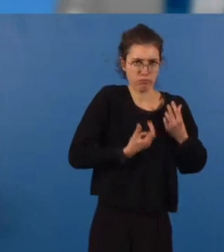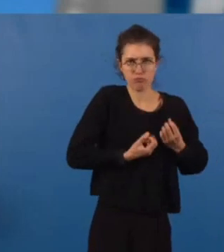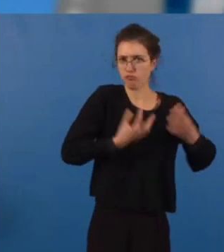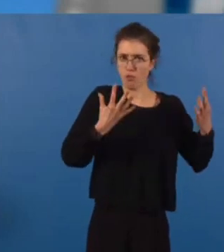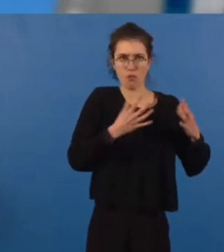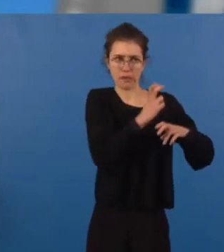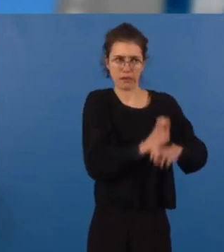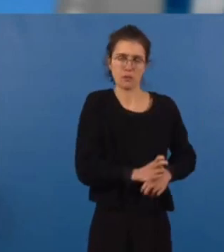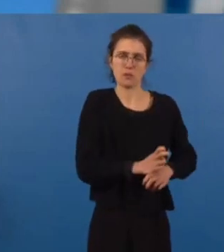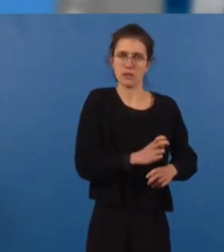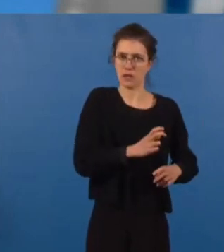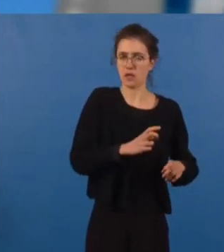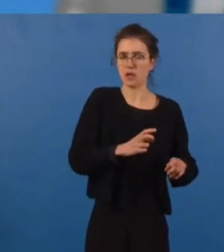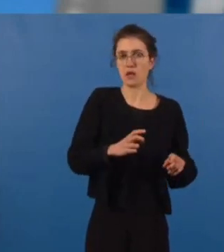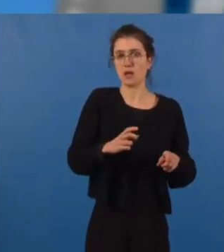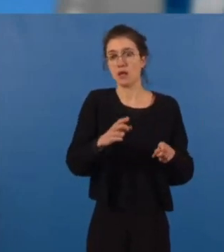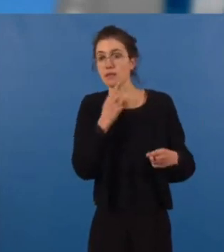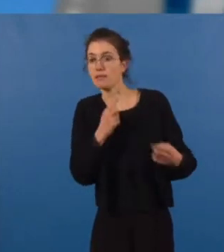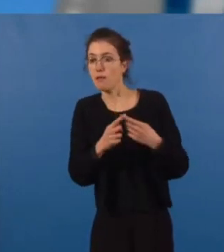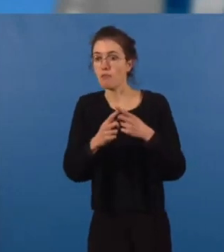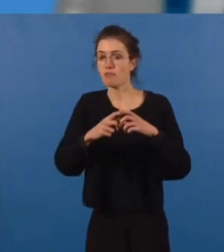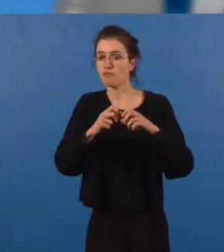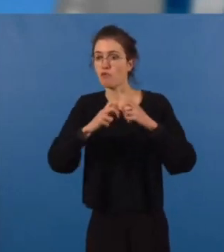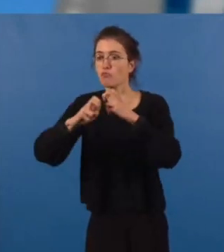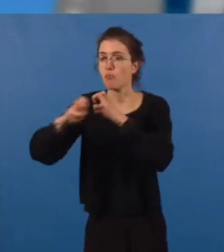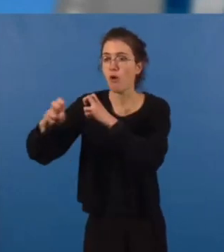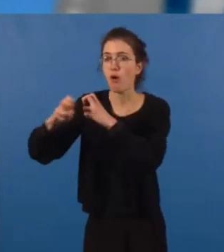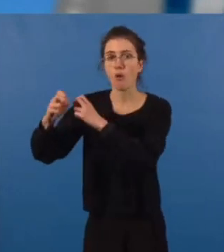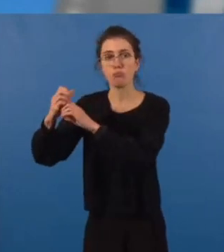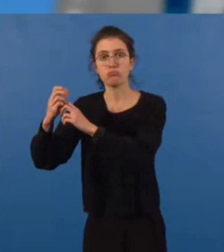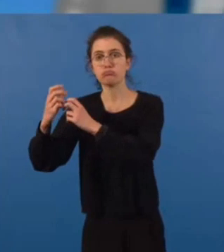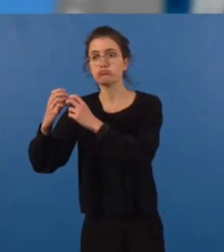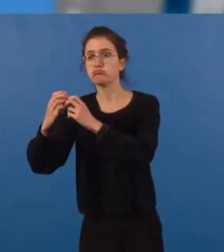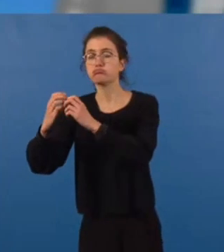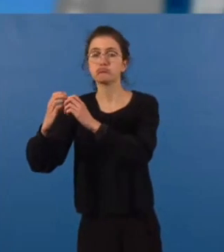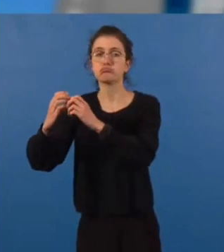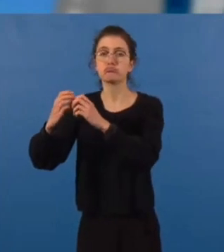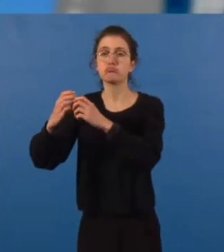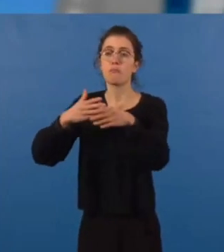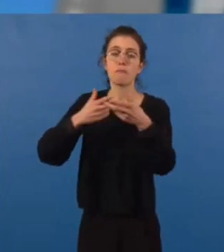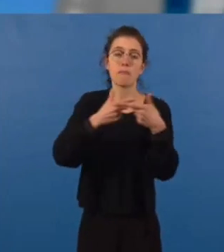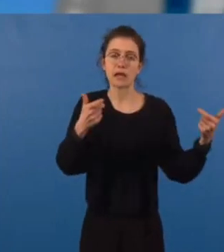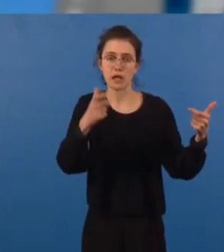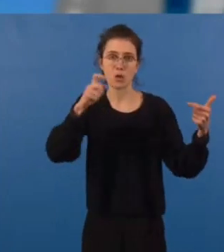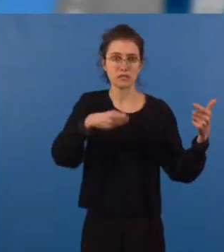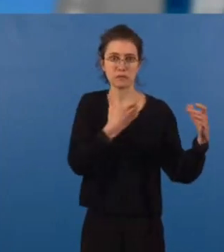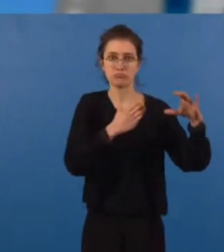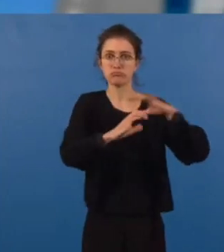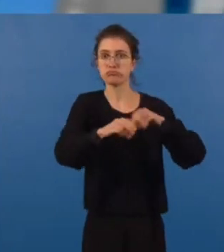transport public, le renouvellement et la rénovation de nos matériels roulants, ou enfin la mise en application d'une éco